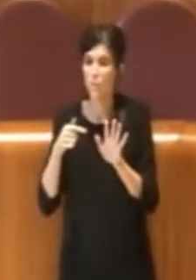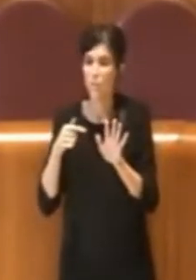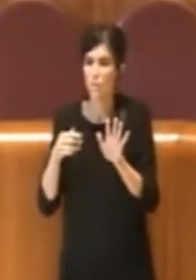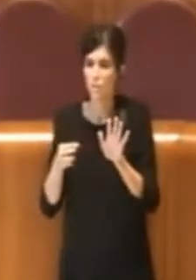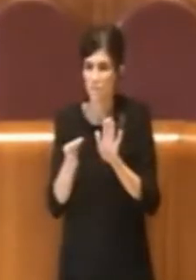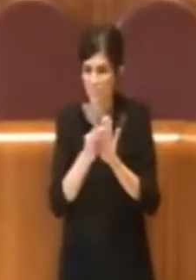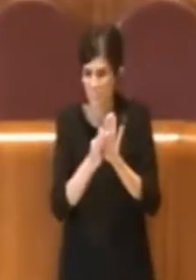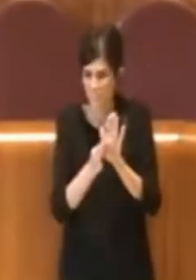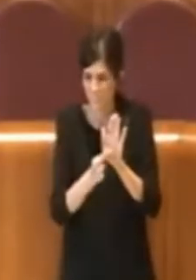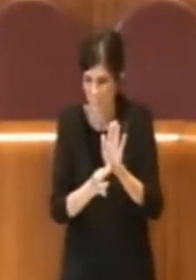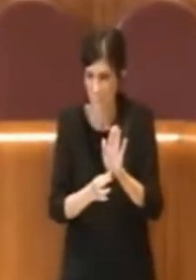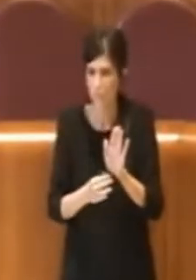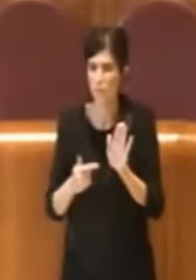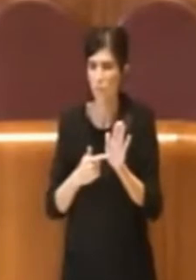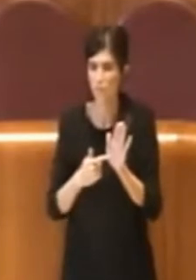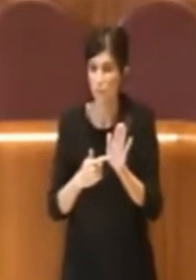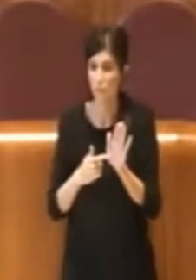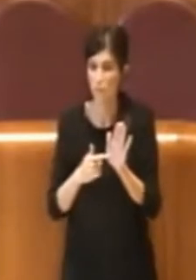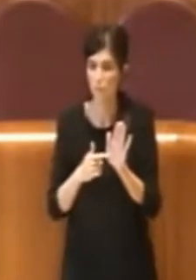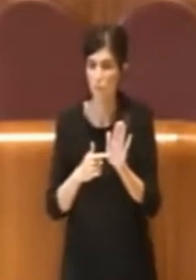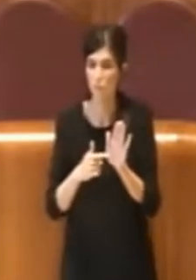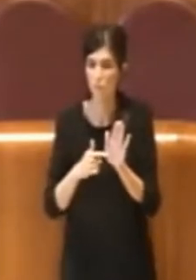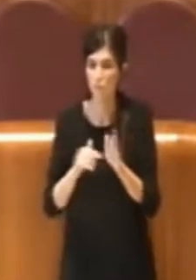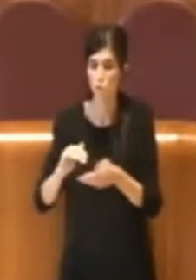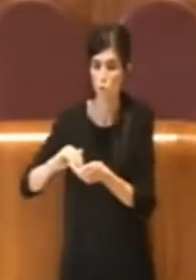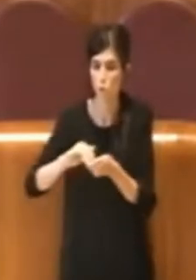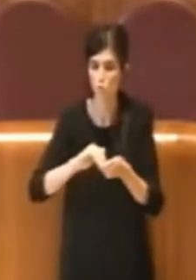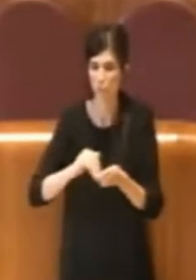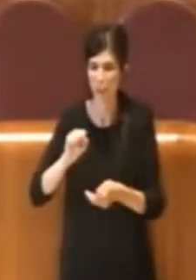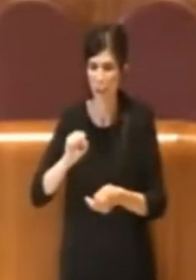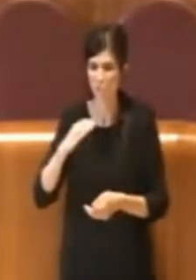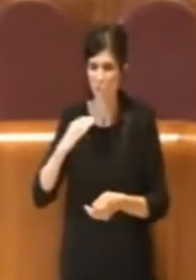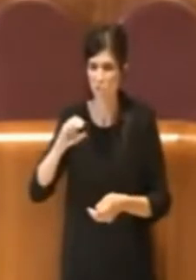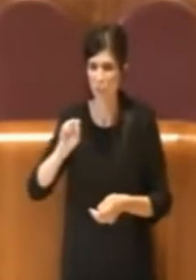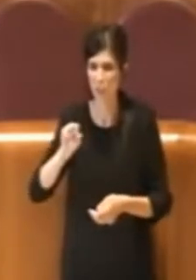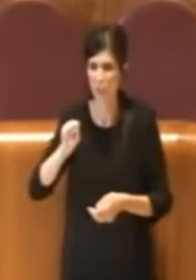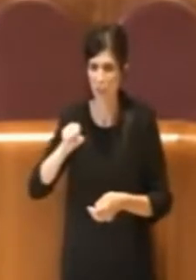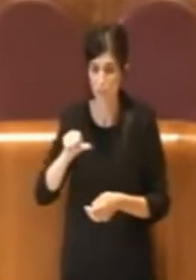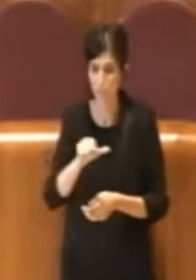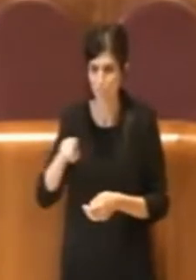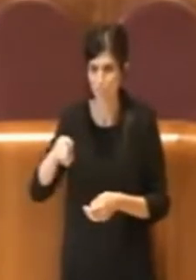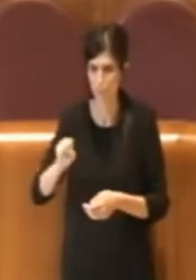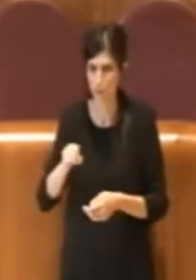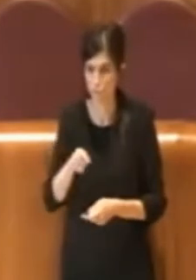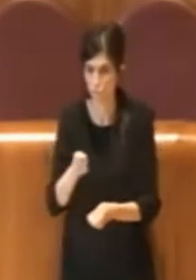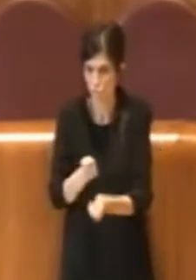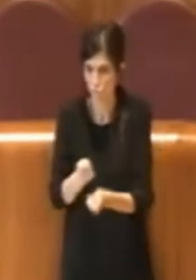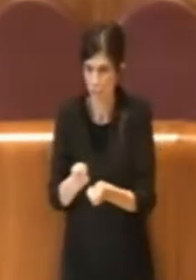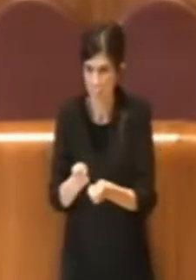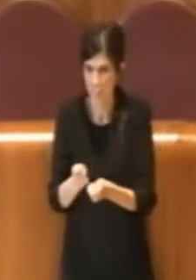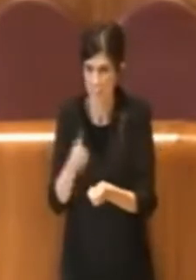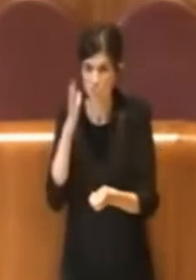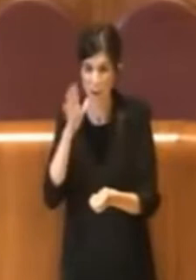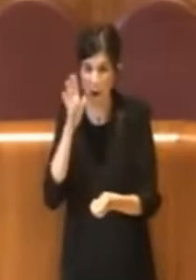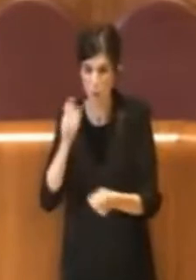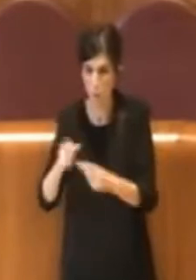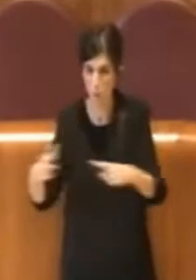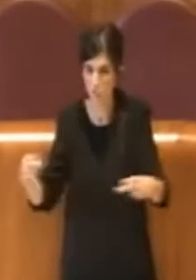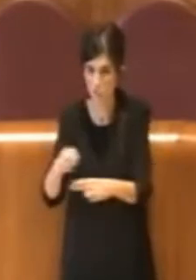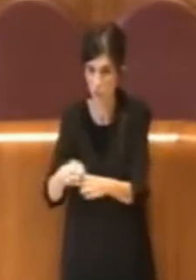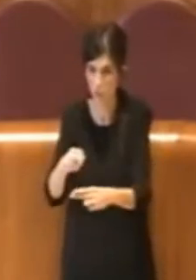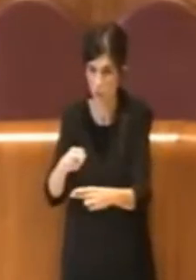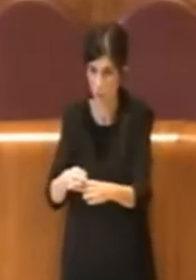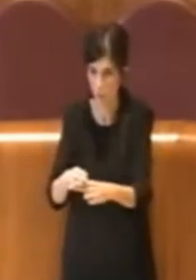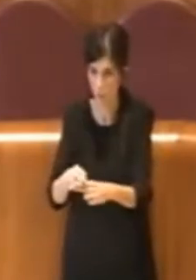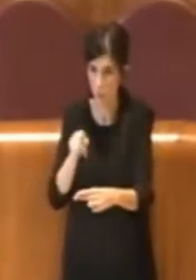E' già stato fatto dalla società CEA SPA che come tutti sanno gestisce il servizio idrico integrato con tanto non